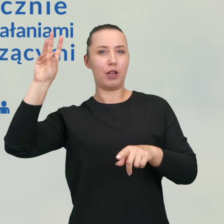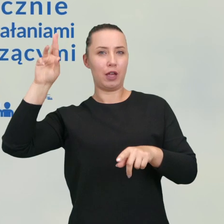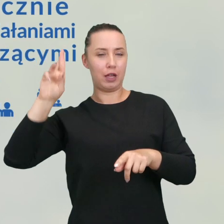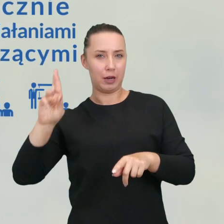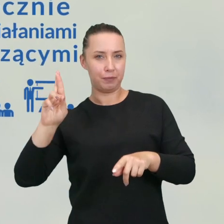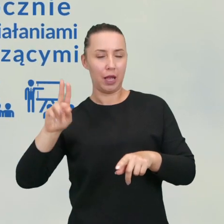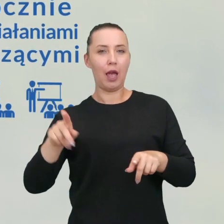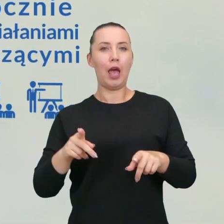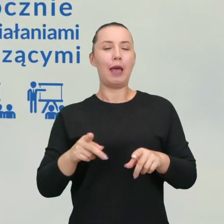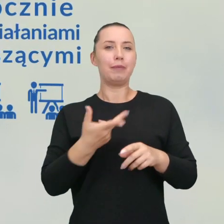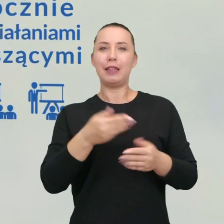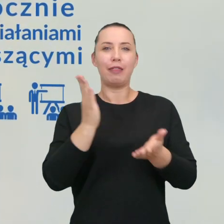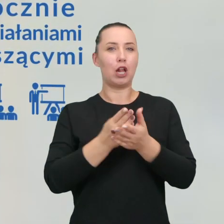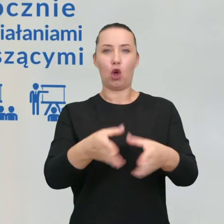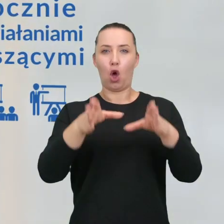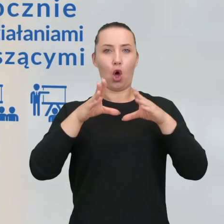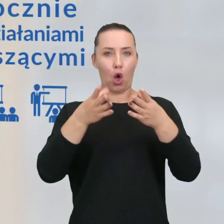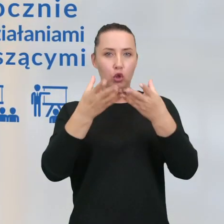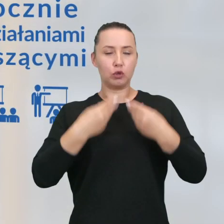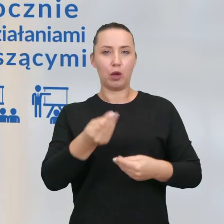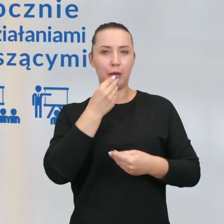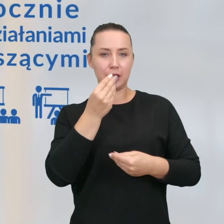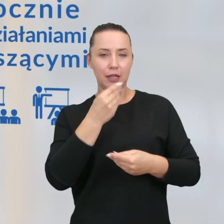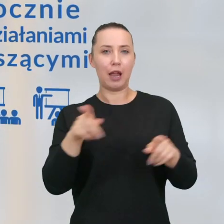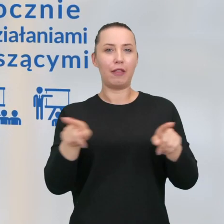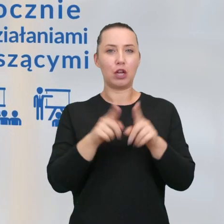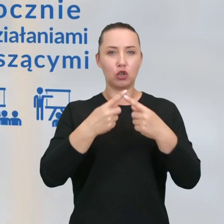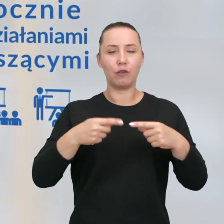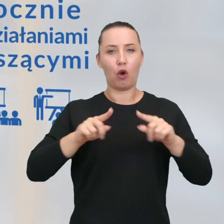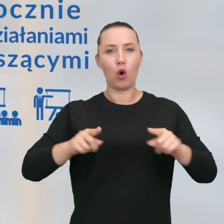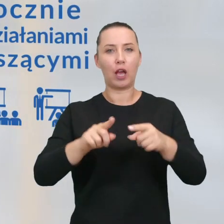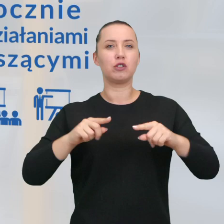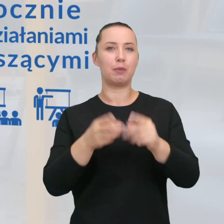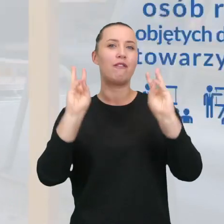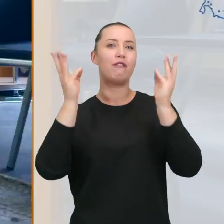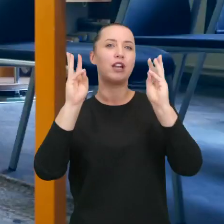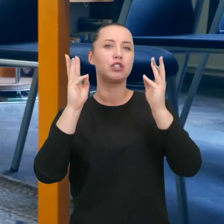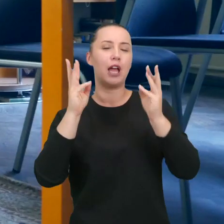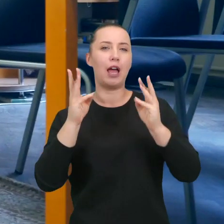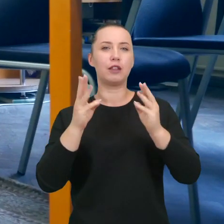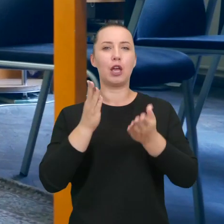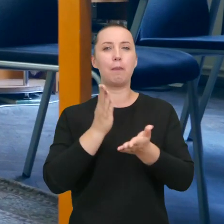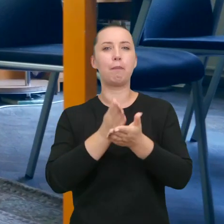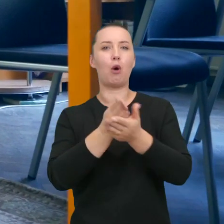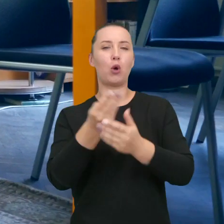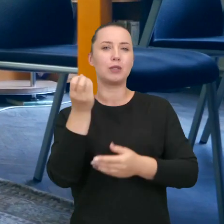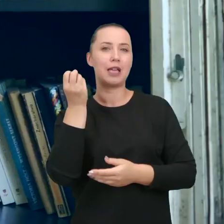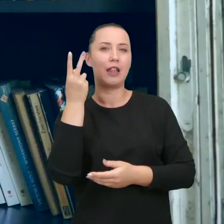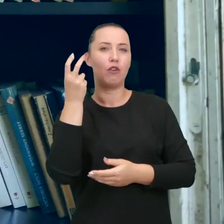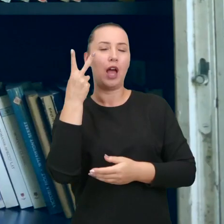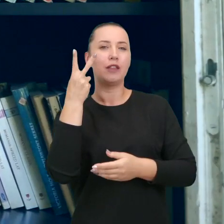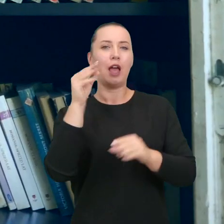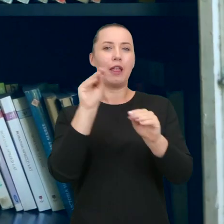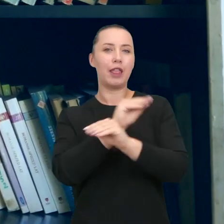pomocy żywnościowej także są realizowane działania wspomagające, m.in. warsztaty, ale także pomoc